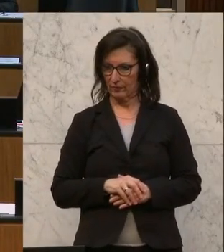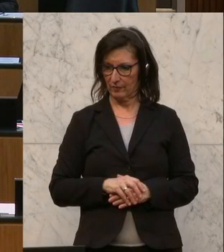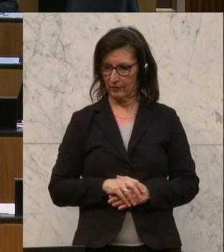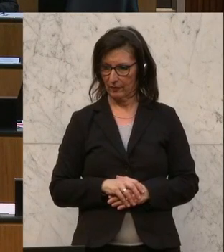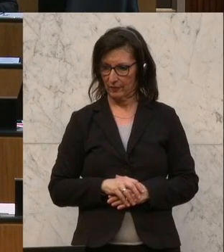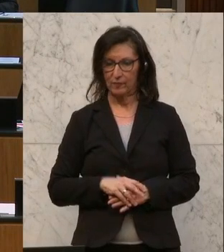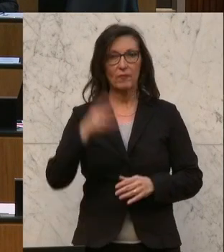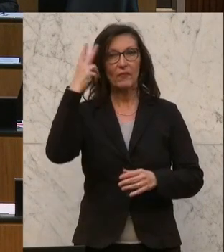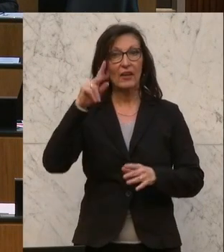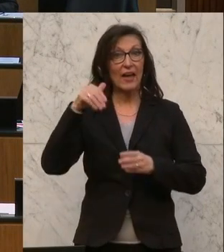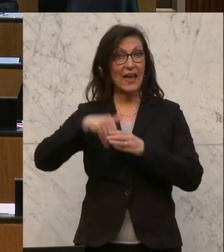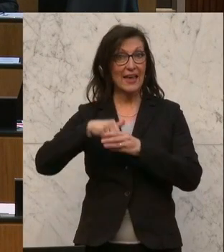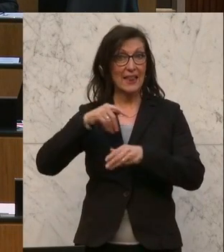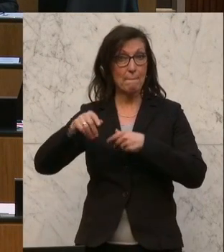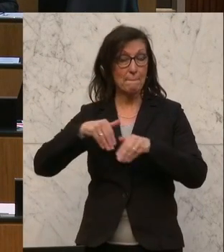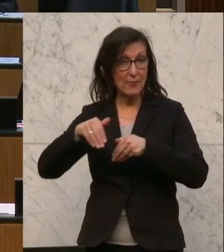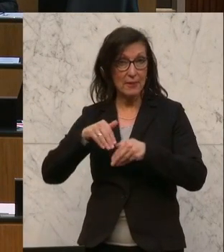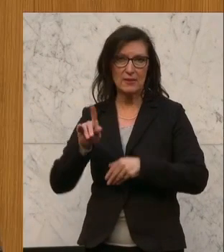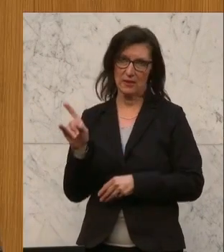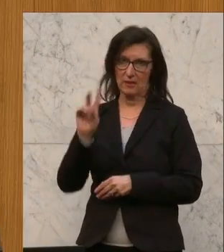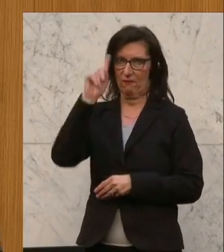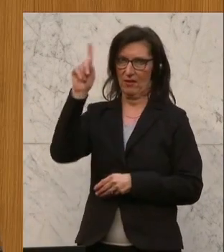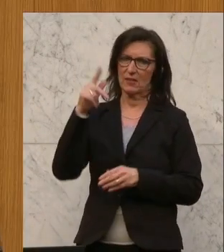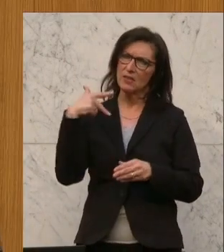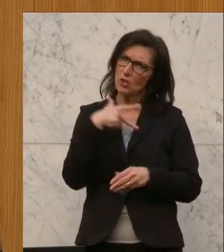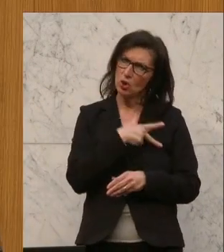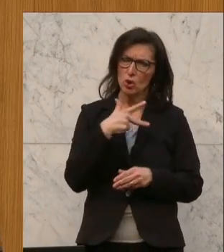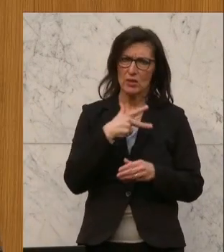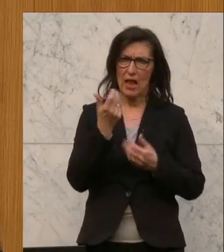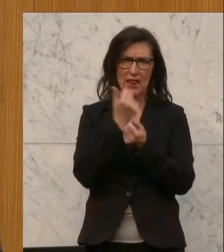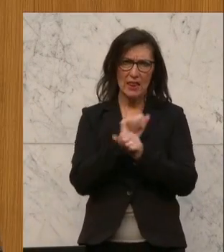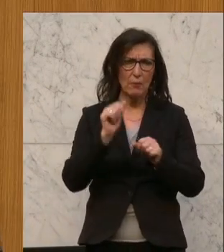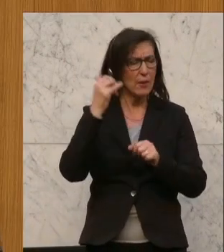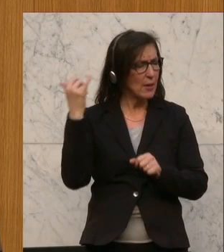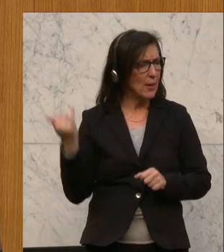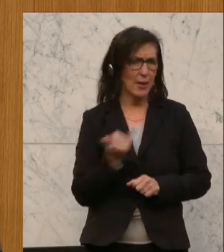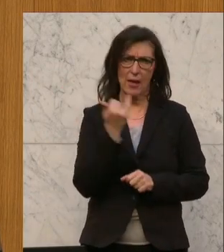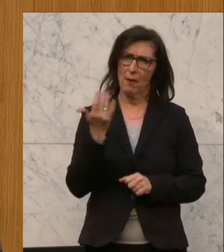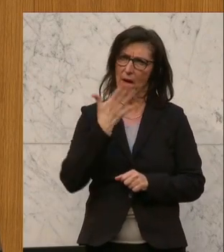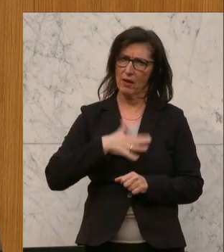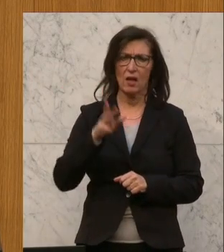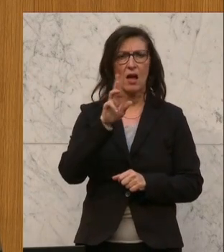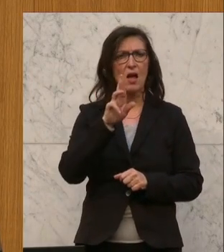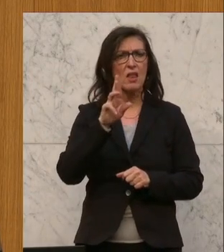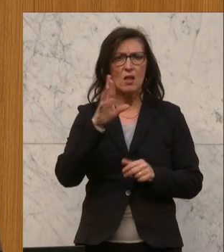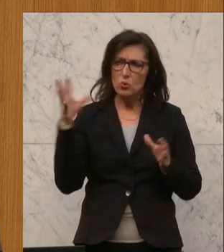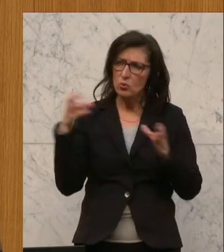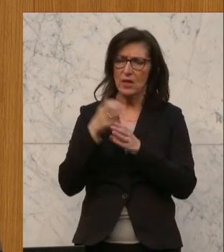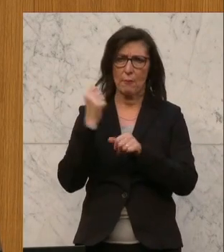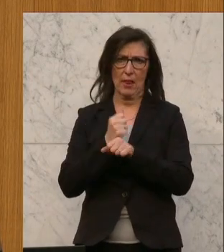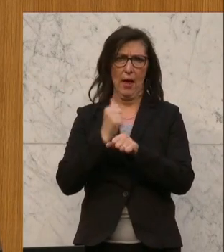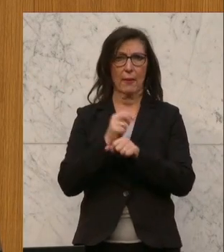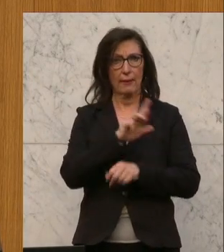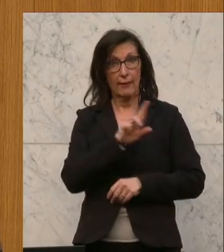Herr Innenminister, Sie wissen, die Sozialdemokratie ist immer Bündnispartnerin im Kampf gegen Rechtsextremismus. Und Sie wissen, dass ich hartnäckig